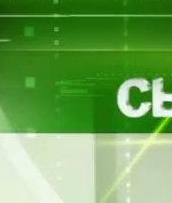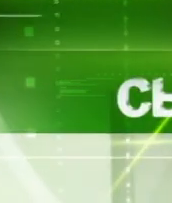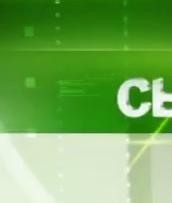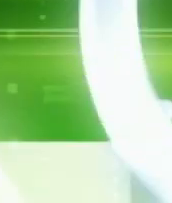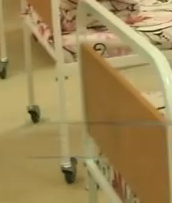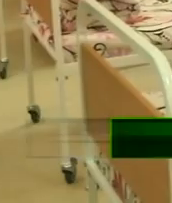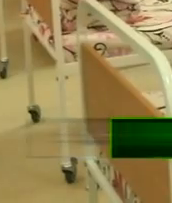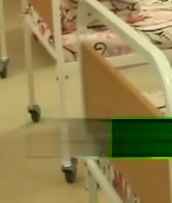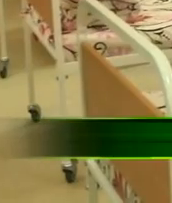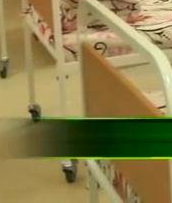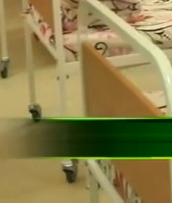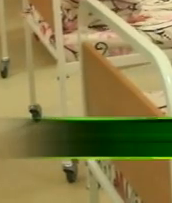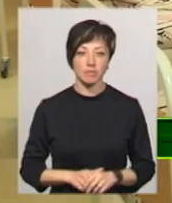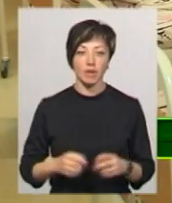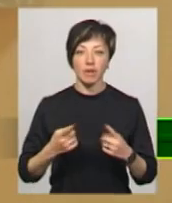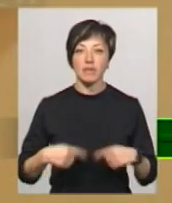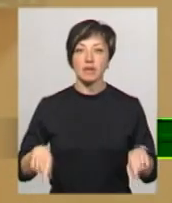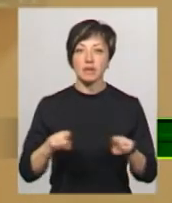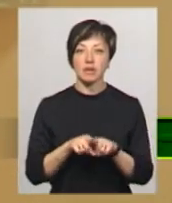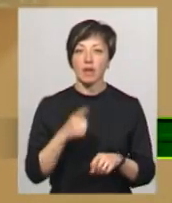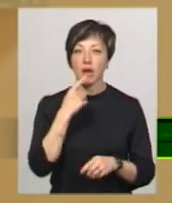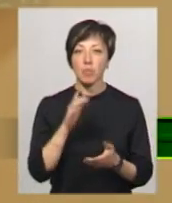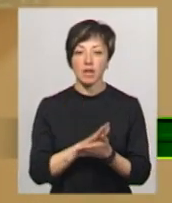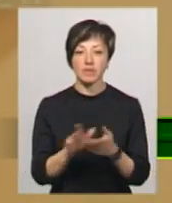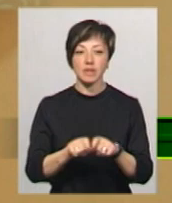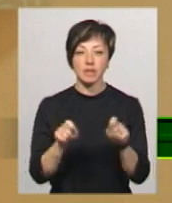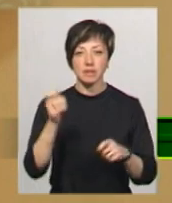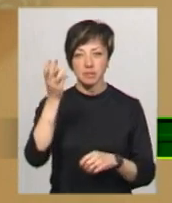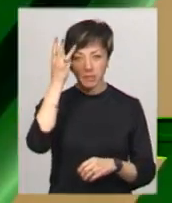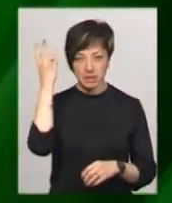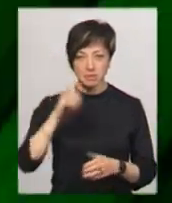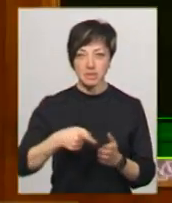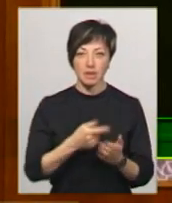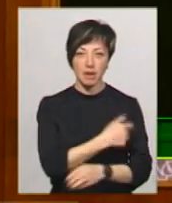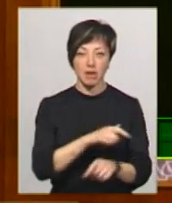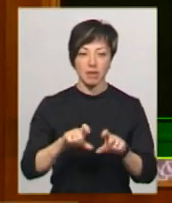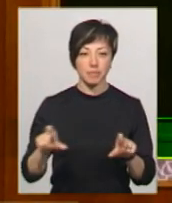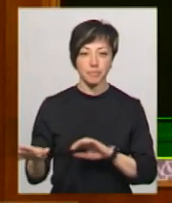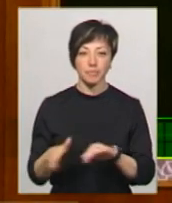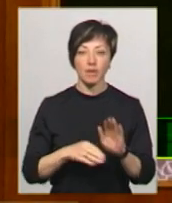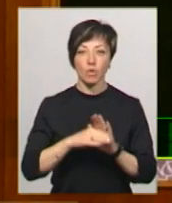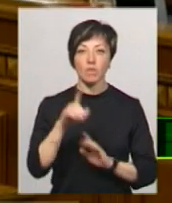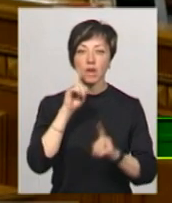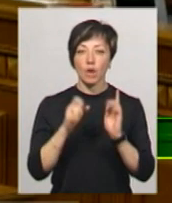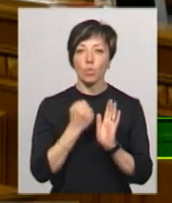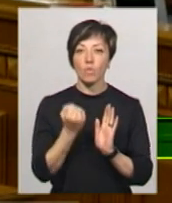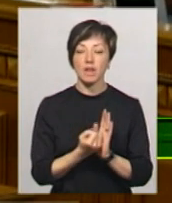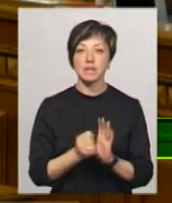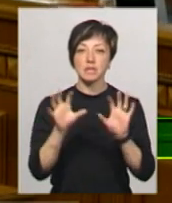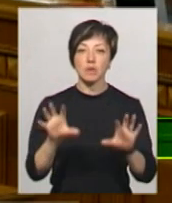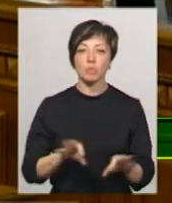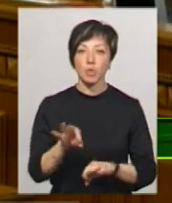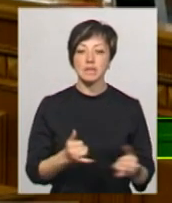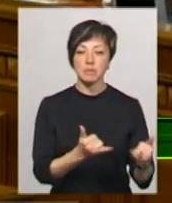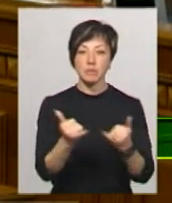Музика Відділення гемодіалізу відкрили сьогодні в Хмельницькій міській лікарні. Верховна Рада охвалила законопроект про